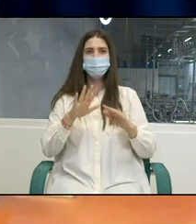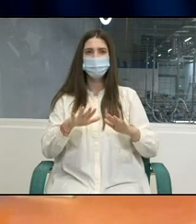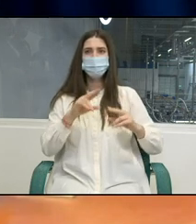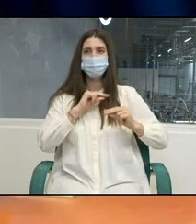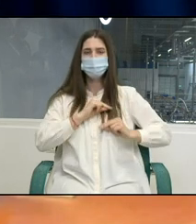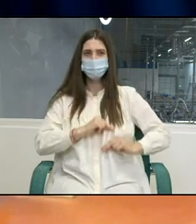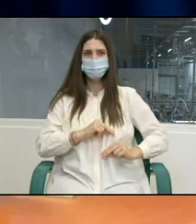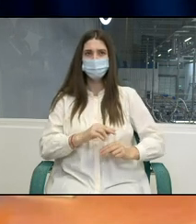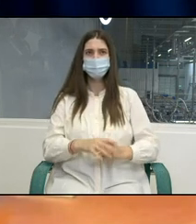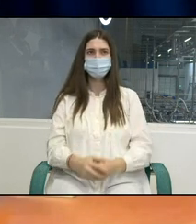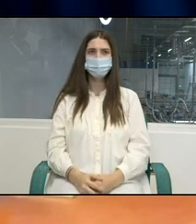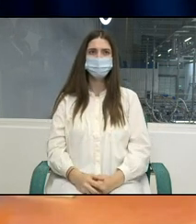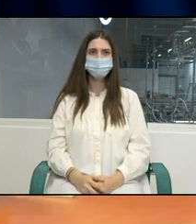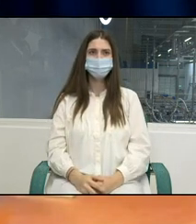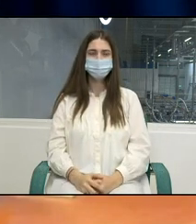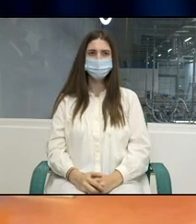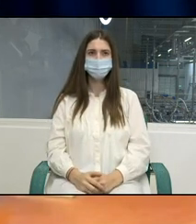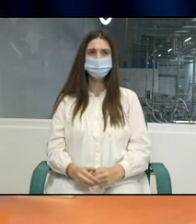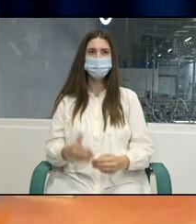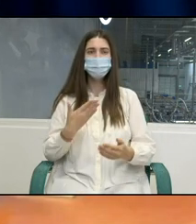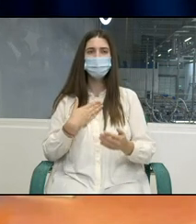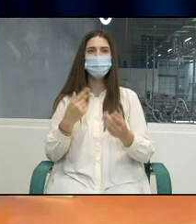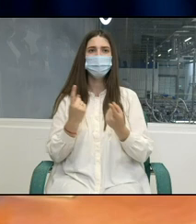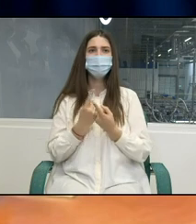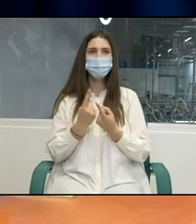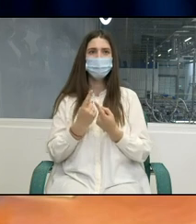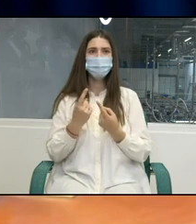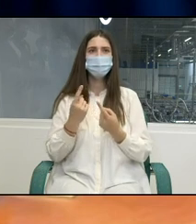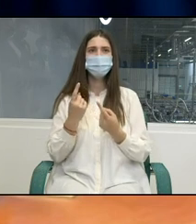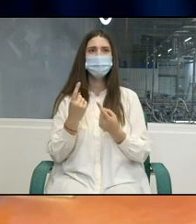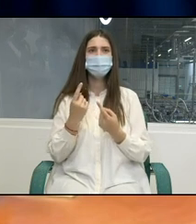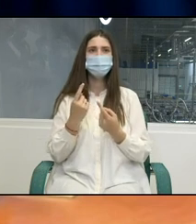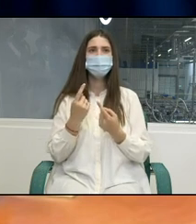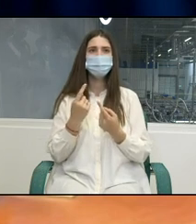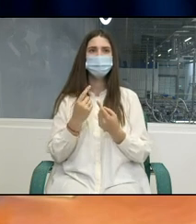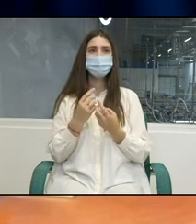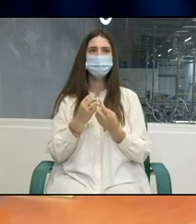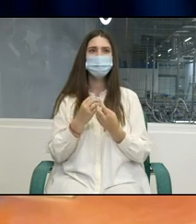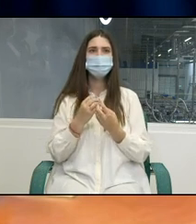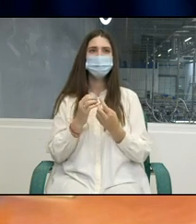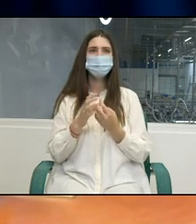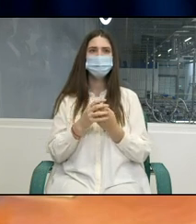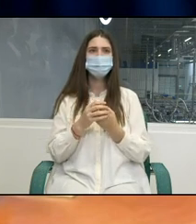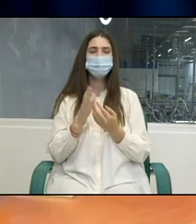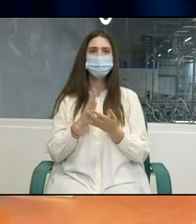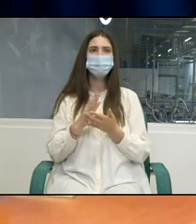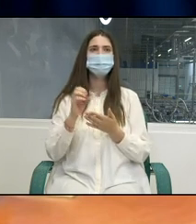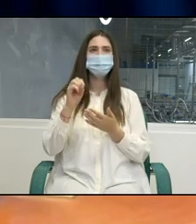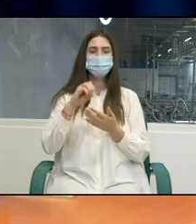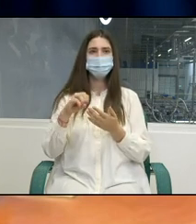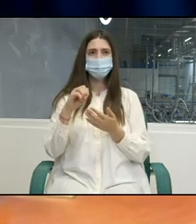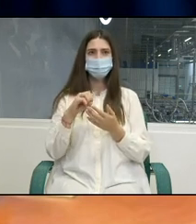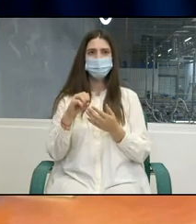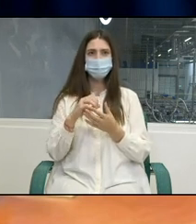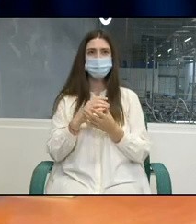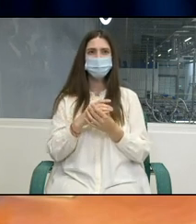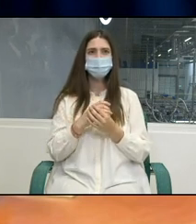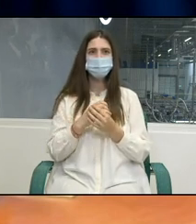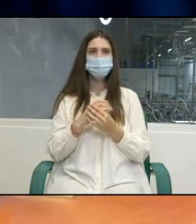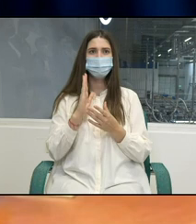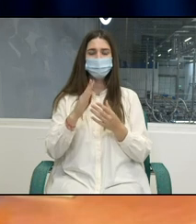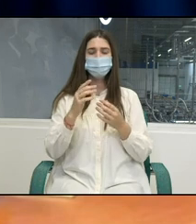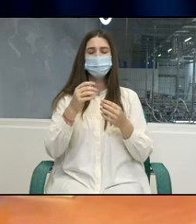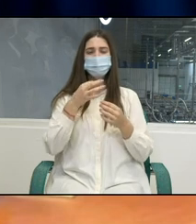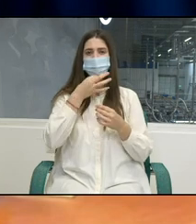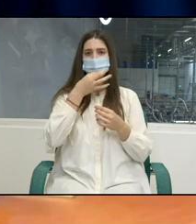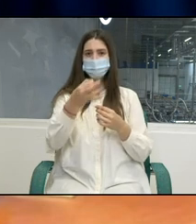meu, Marcos Piligrim, care este director oficiului de țara al UIM pentru Europadest, ne va oferi mai multe detalii în acest sens.